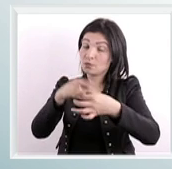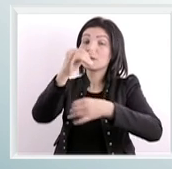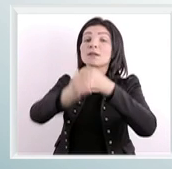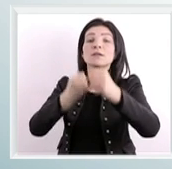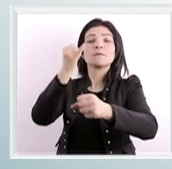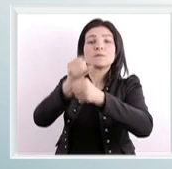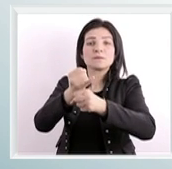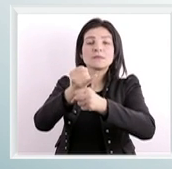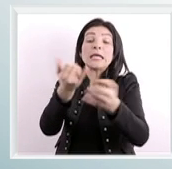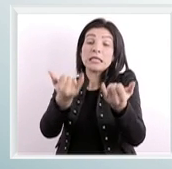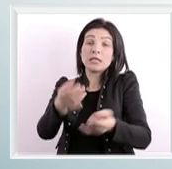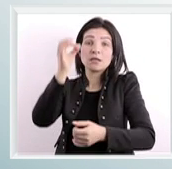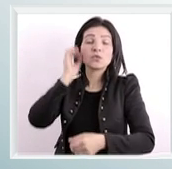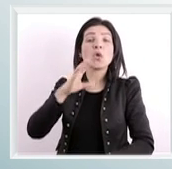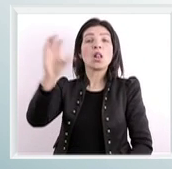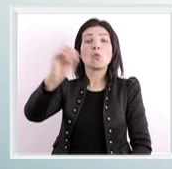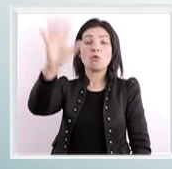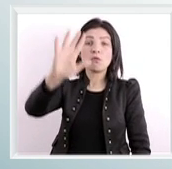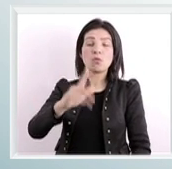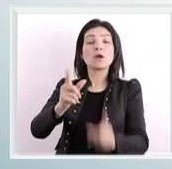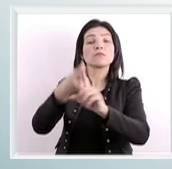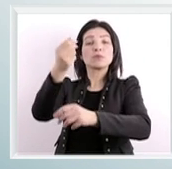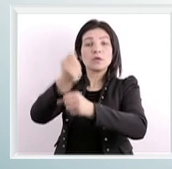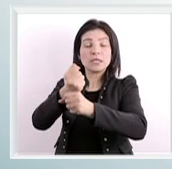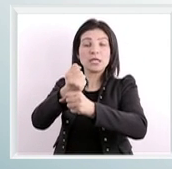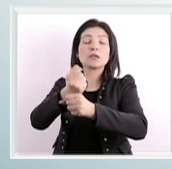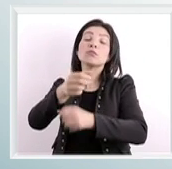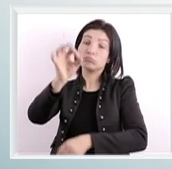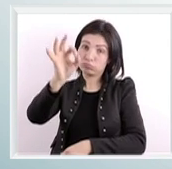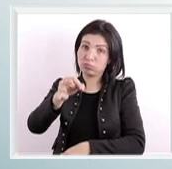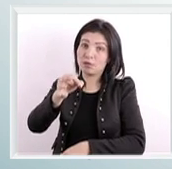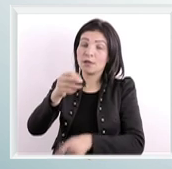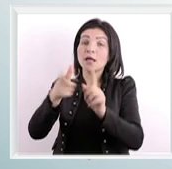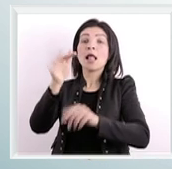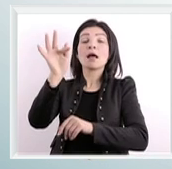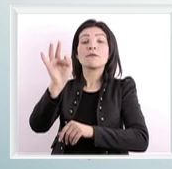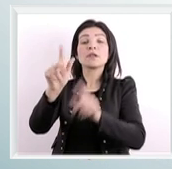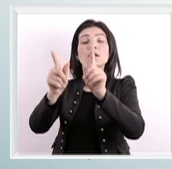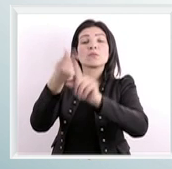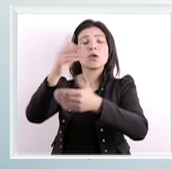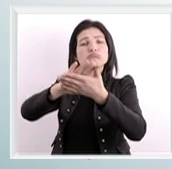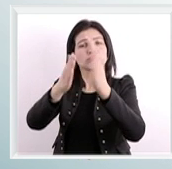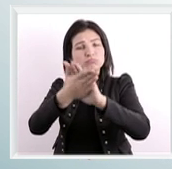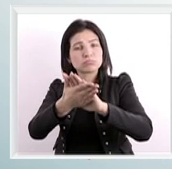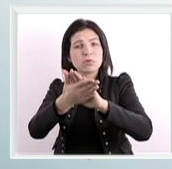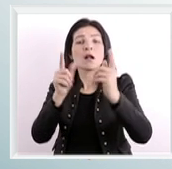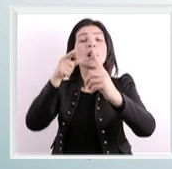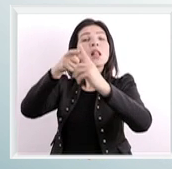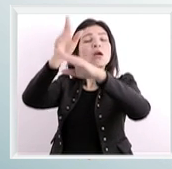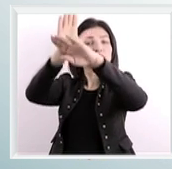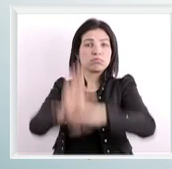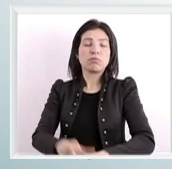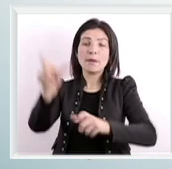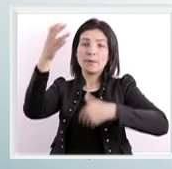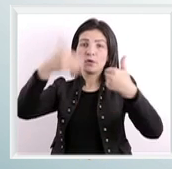الدولية للإعاقة بتونس والوكالة الوطنية للتشغيل والعمل المستقل والفيدرالية التونسية للجمعيات العاملة في